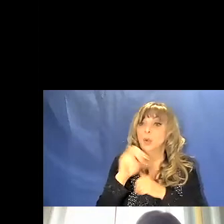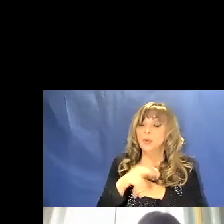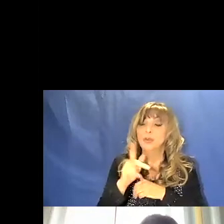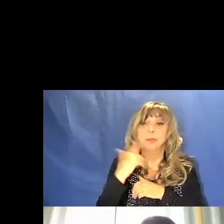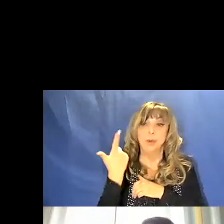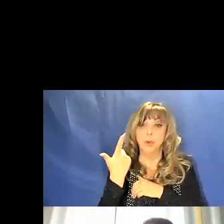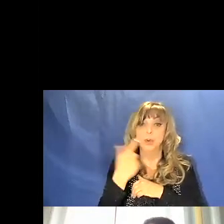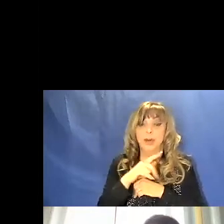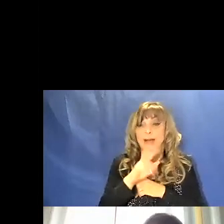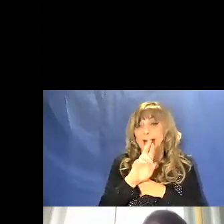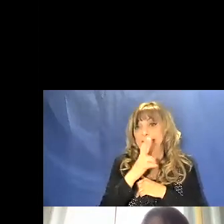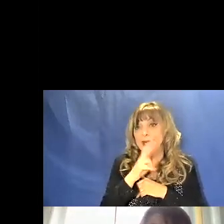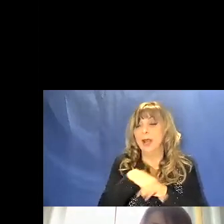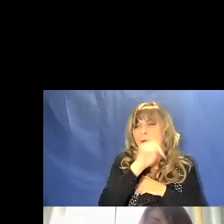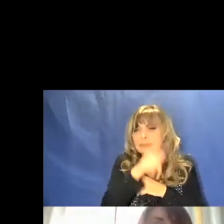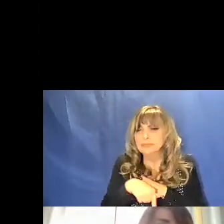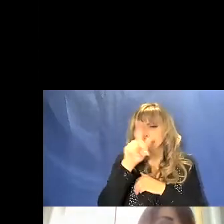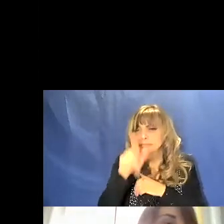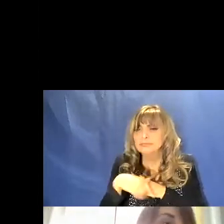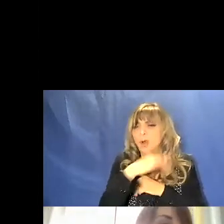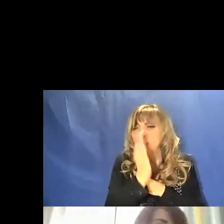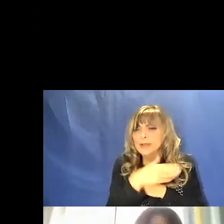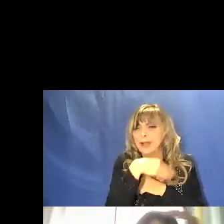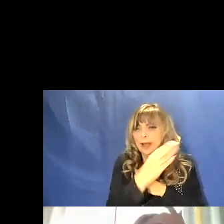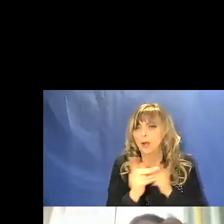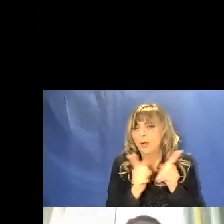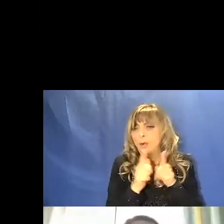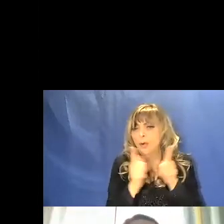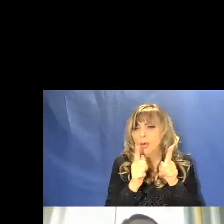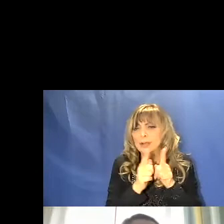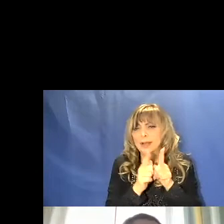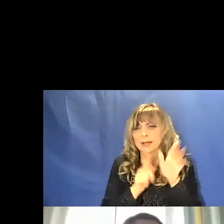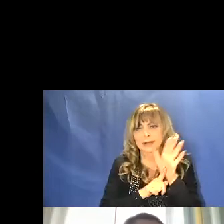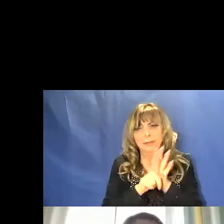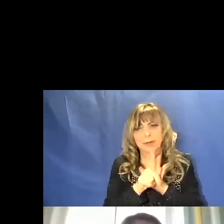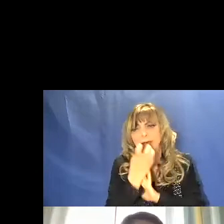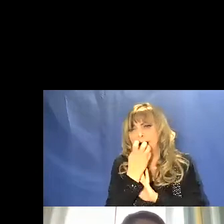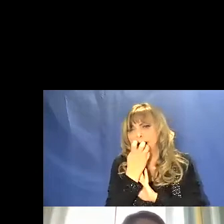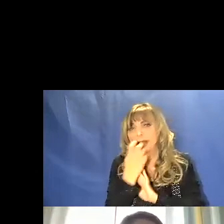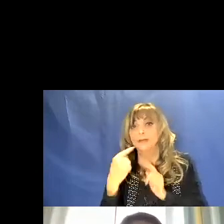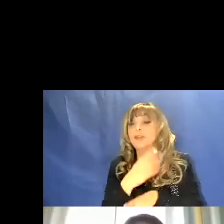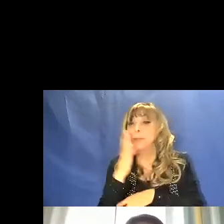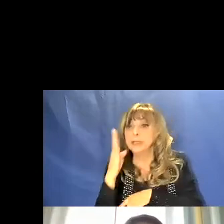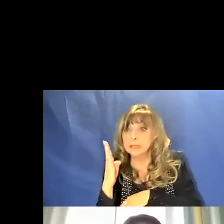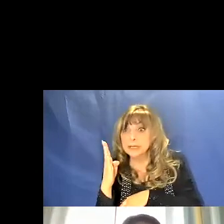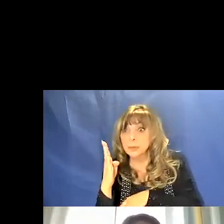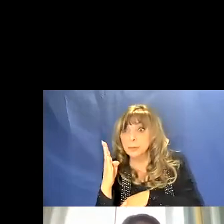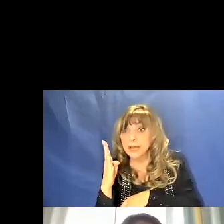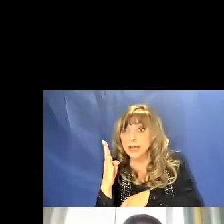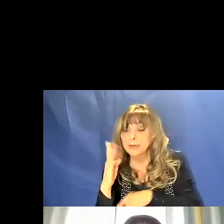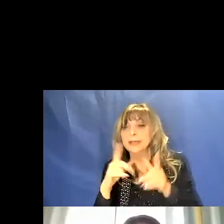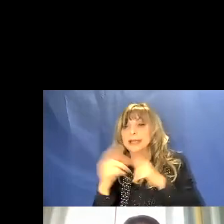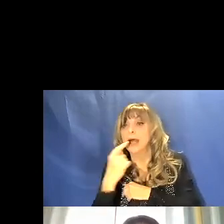corta, quindi ha una temperatura più alta rispetto a Betelgeuse, che è una stella